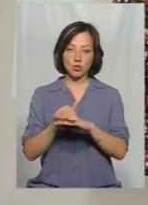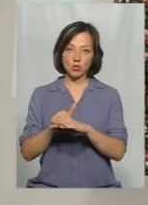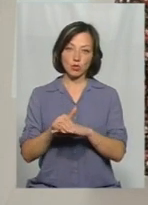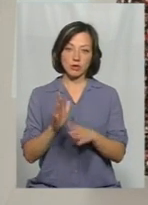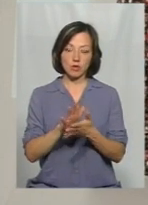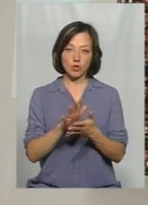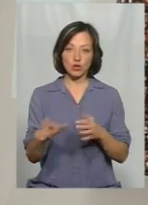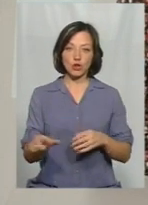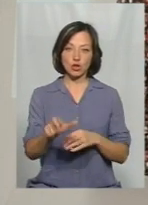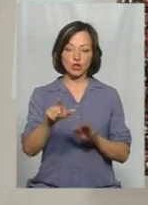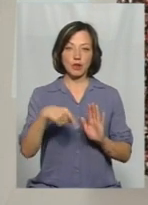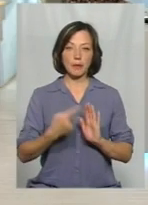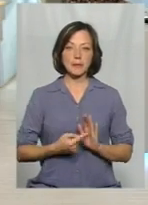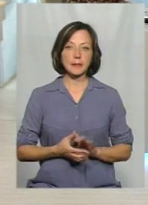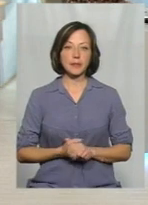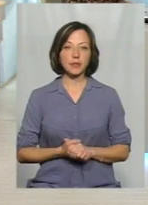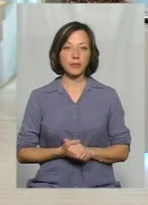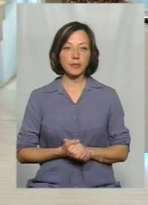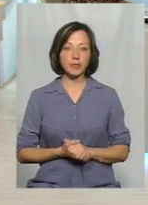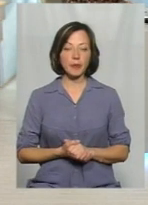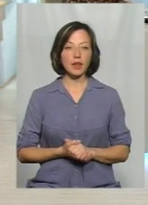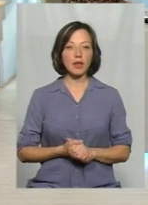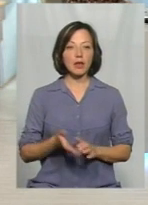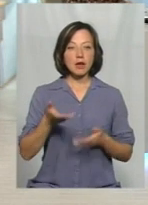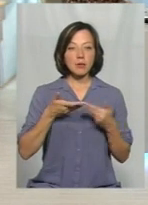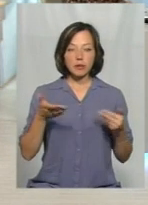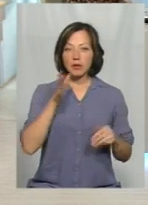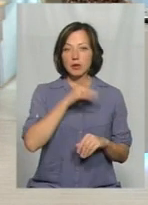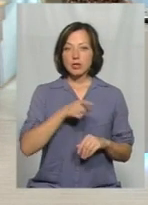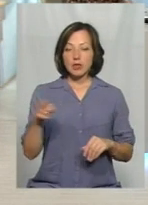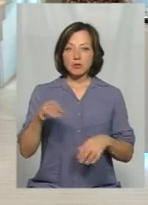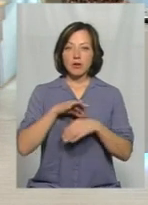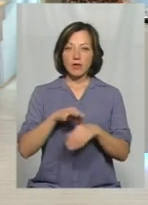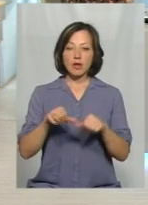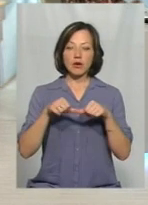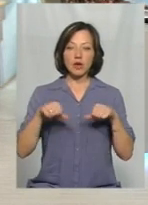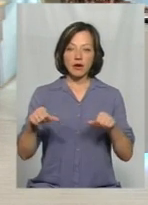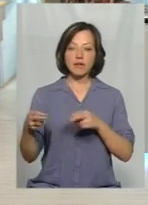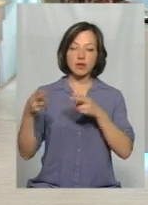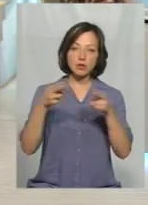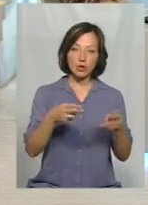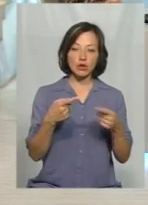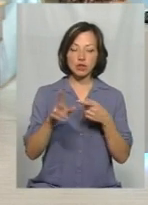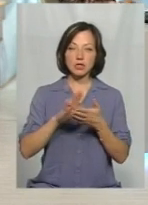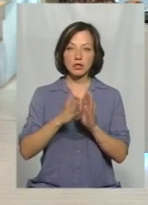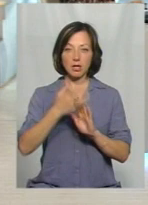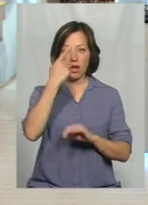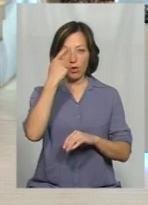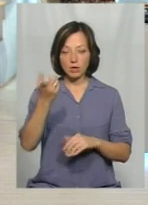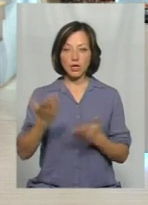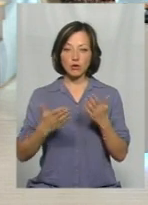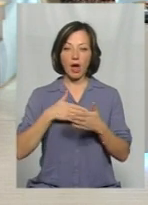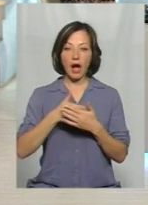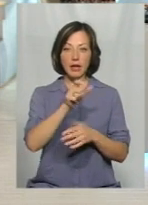знову забруднення річки. Ми під час проведення комісії ТЕП, виїзної і в іншій ситуації наголошуємо. Якщо